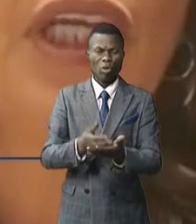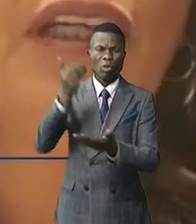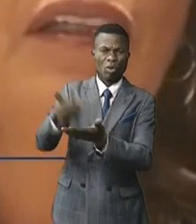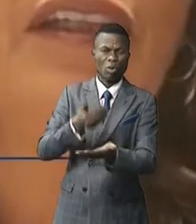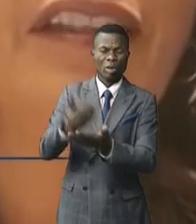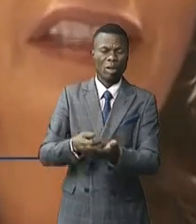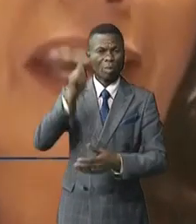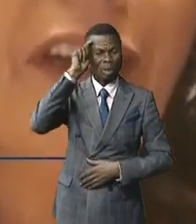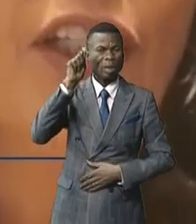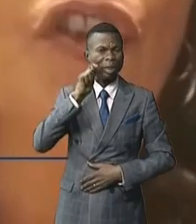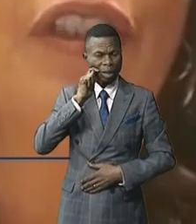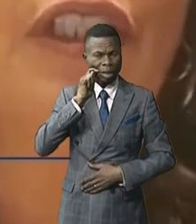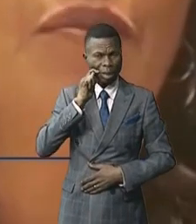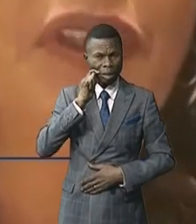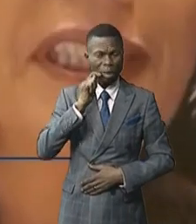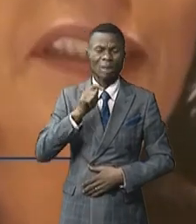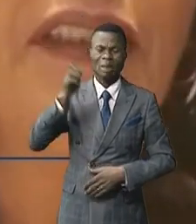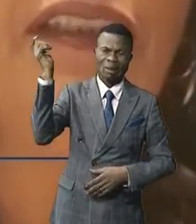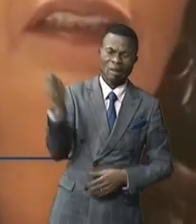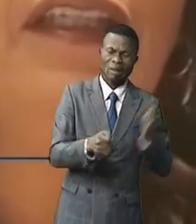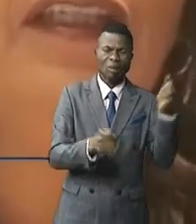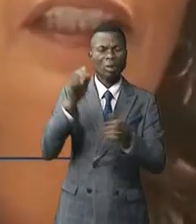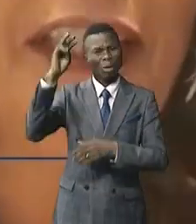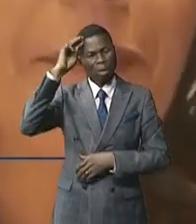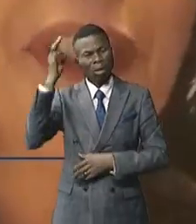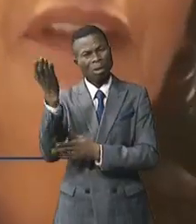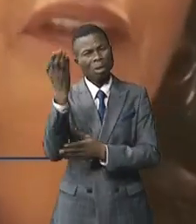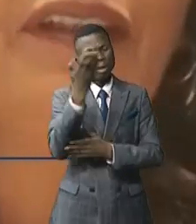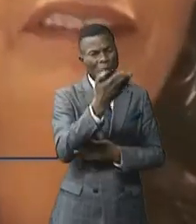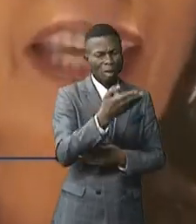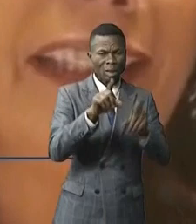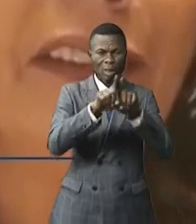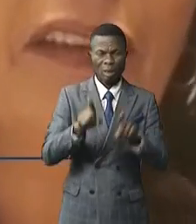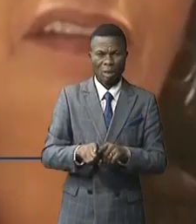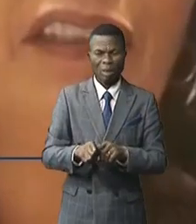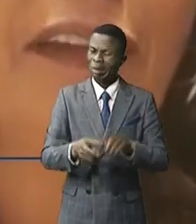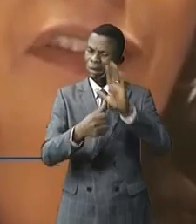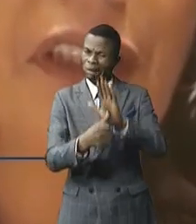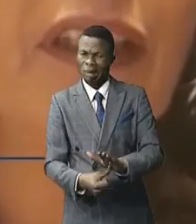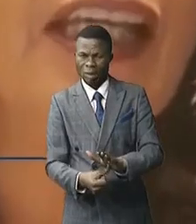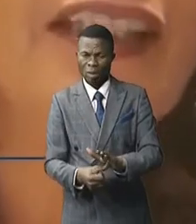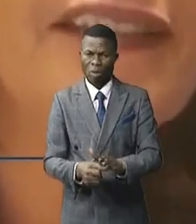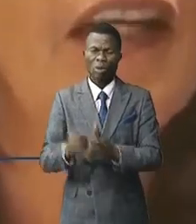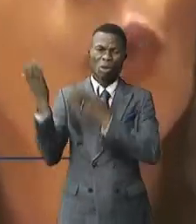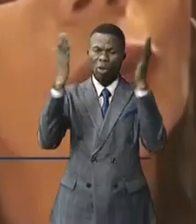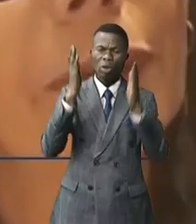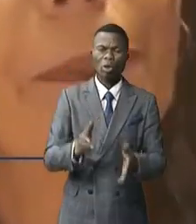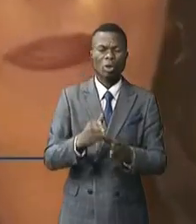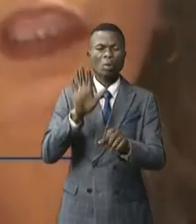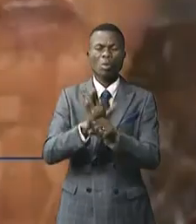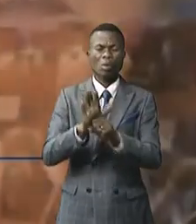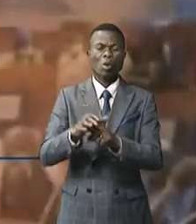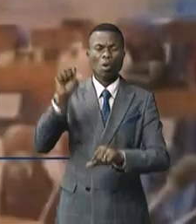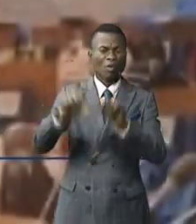sexuelle, gavage, mendicité, kidnapping, traite, trafic, et la liste est longue.